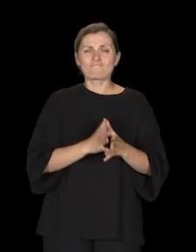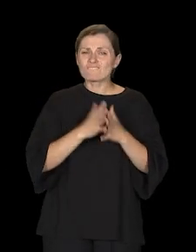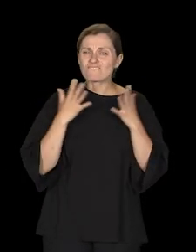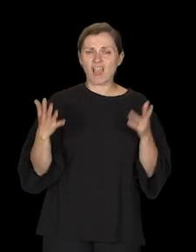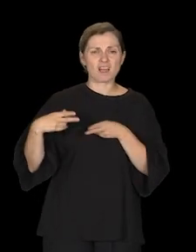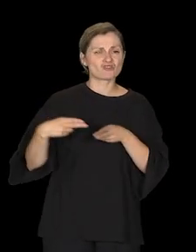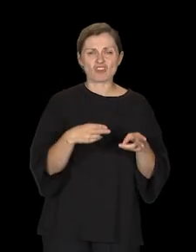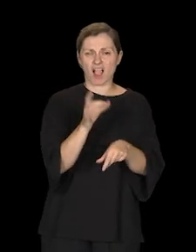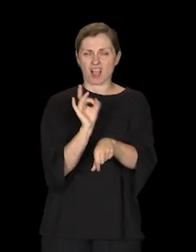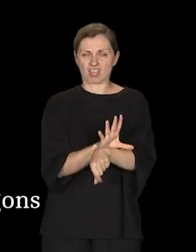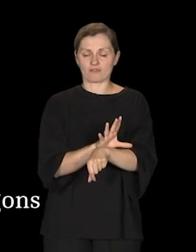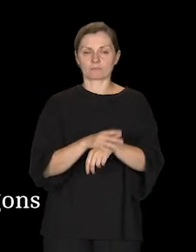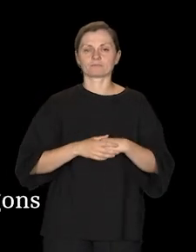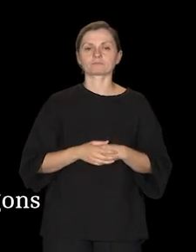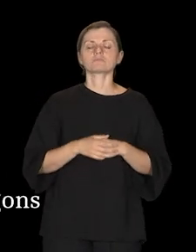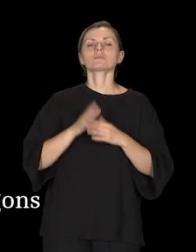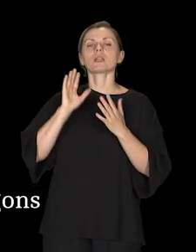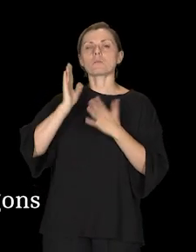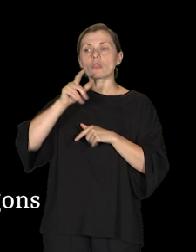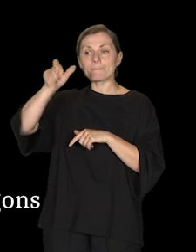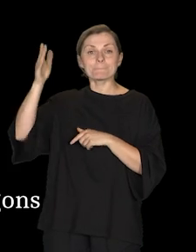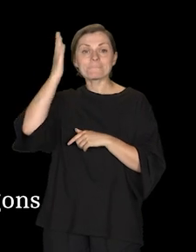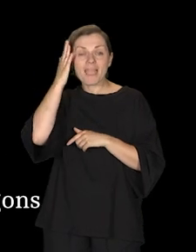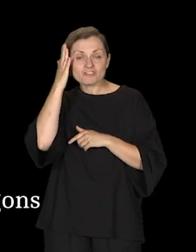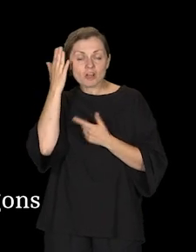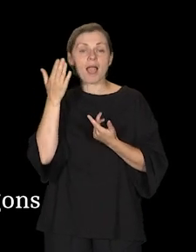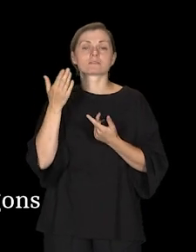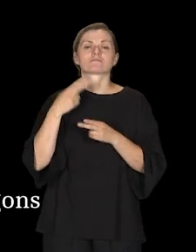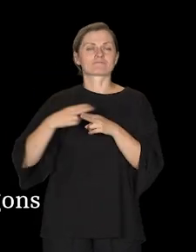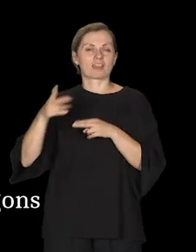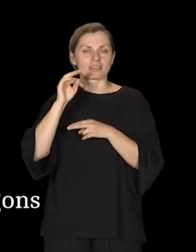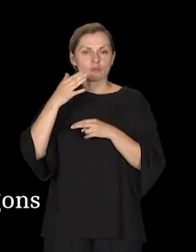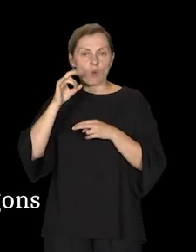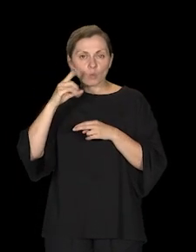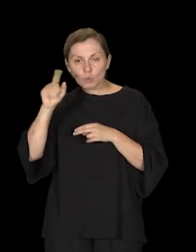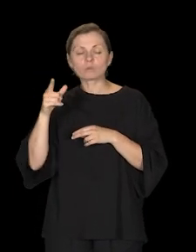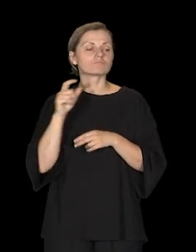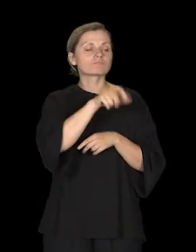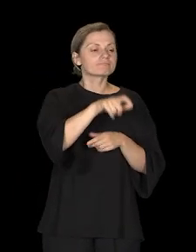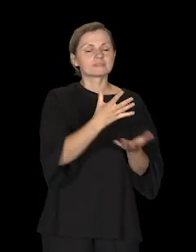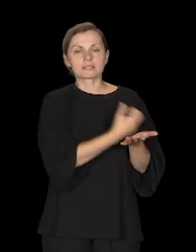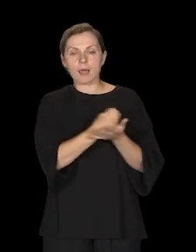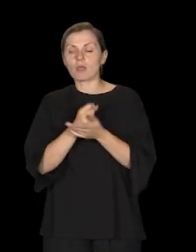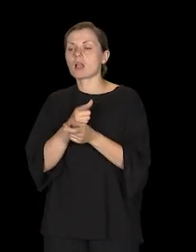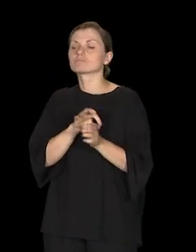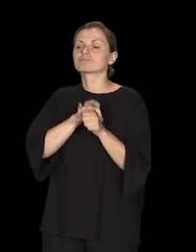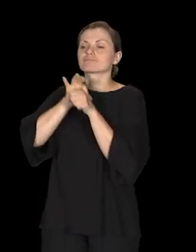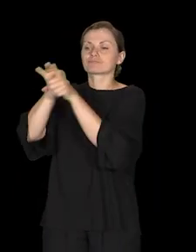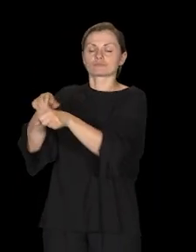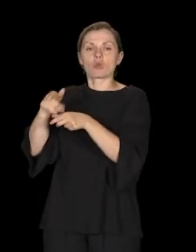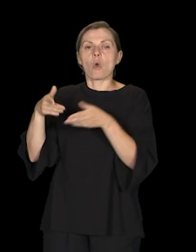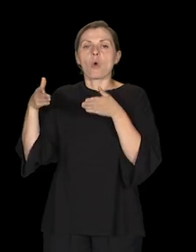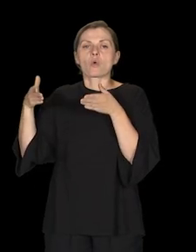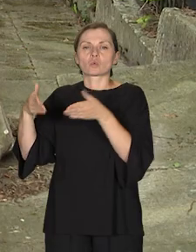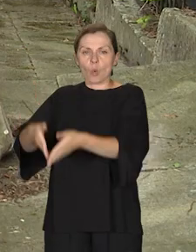rzeka krwi. Furmankami mieszkańcy Tarnogrodu wywozili ich do rowu, który znajduwał się na